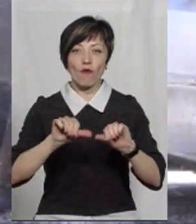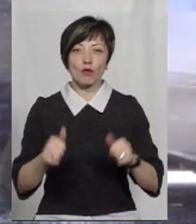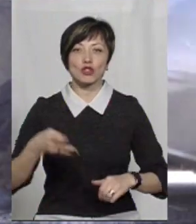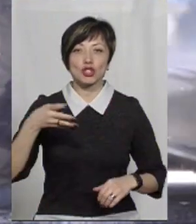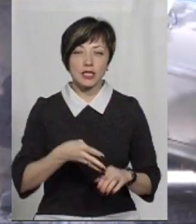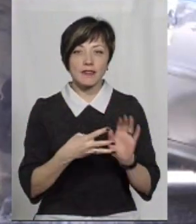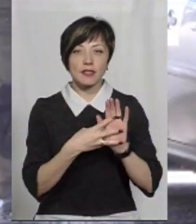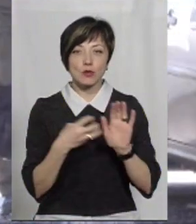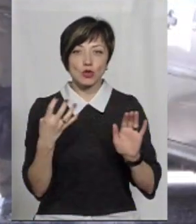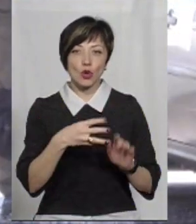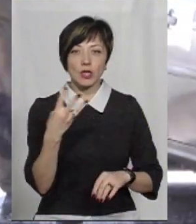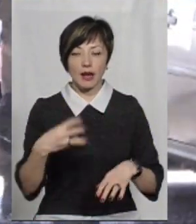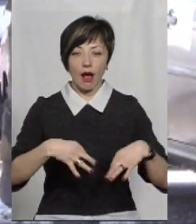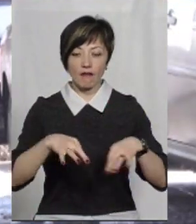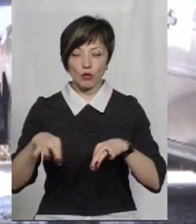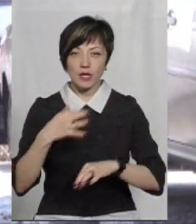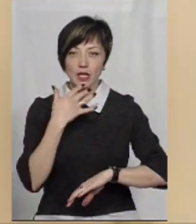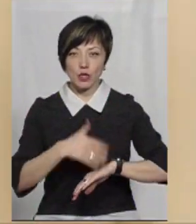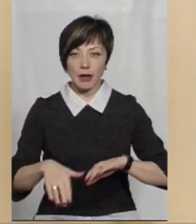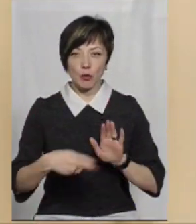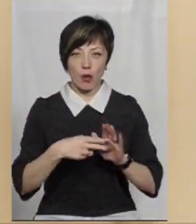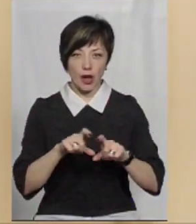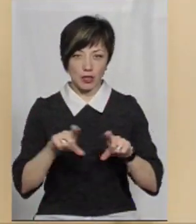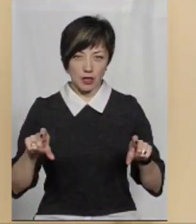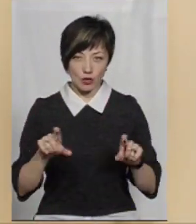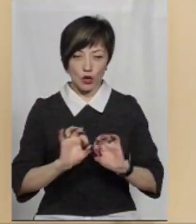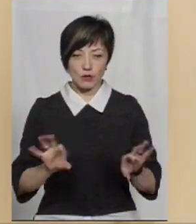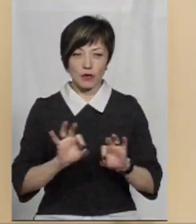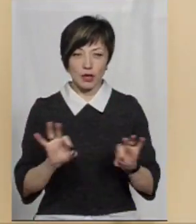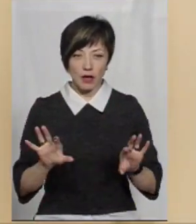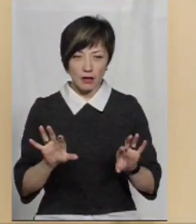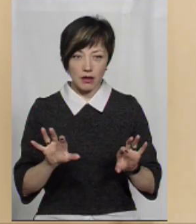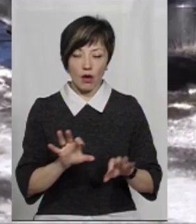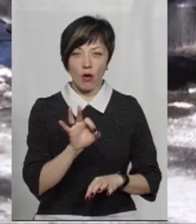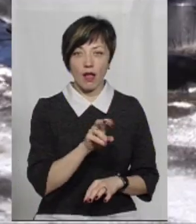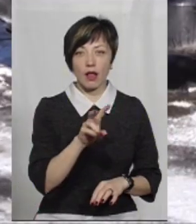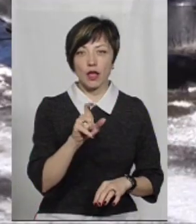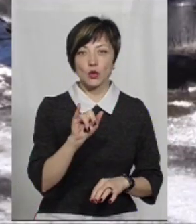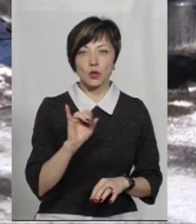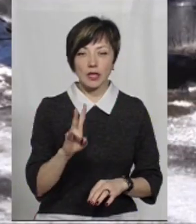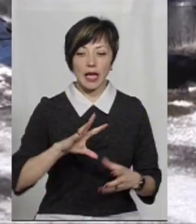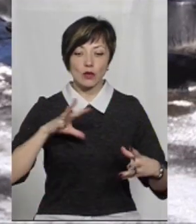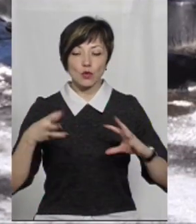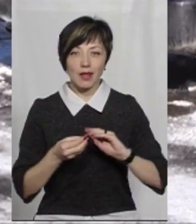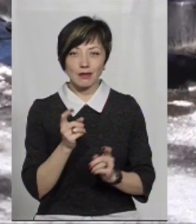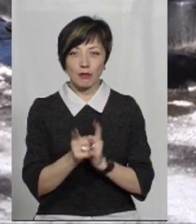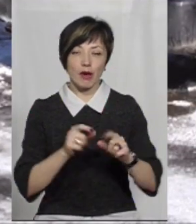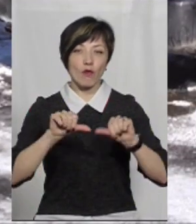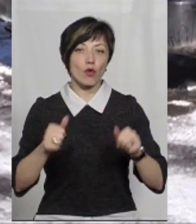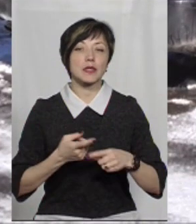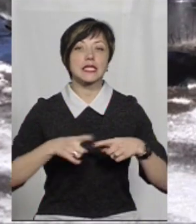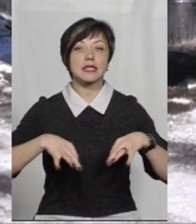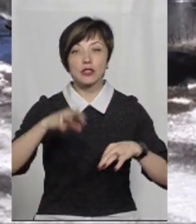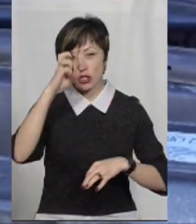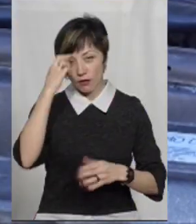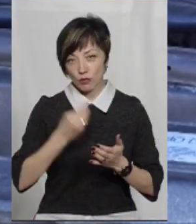4843 автівок з іноземною реєстрацією, розповідає Олег Лазунін. За результатом переоформлення цих транспортних засобів до